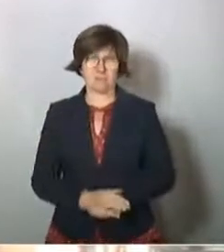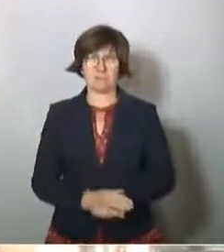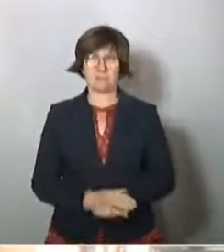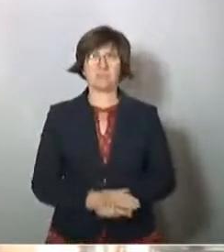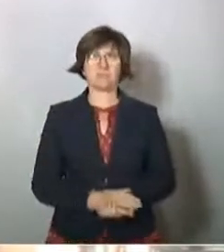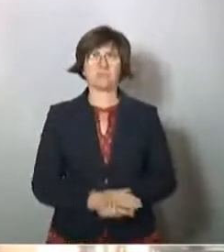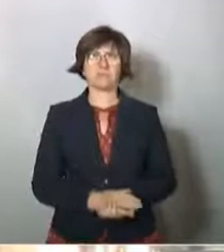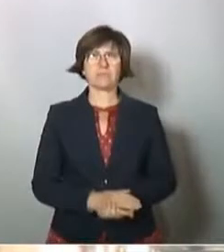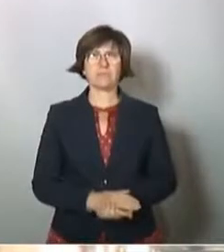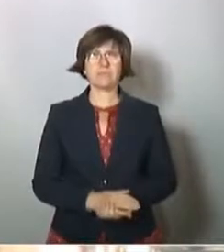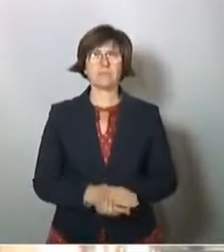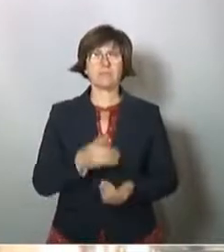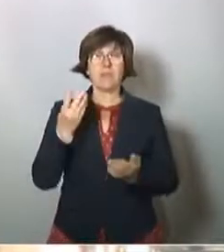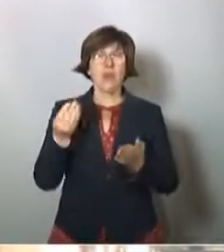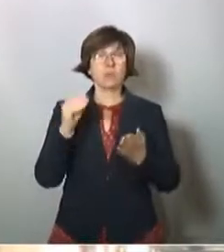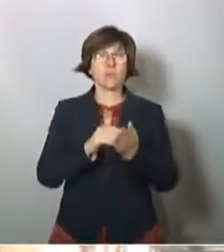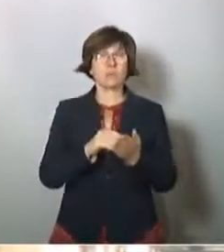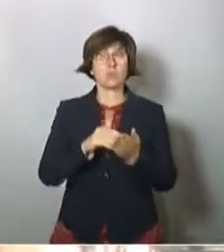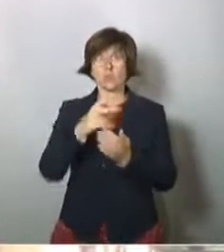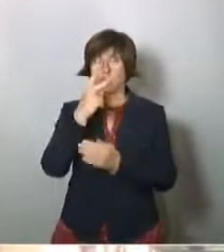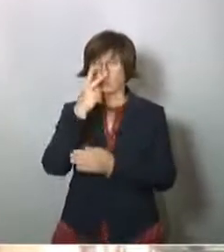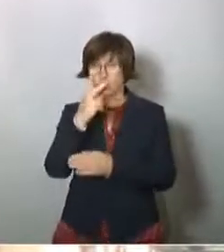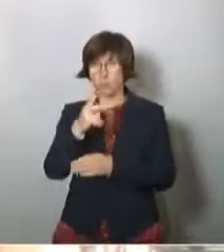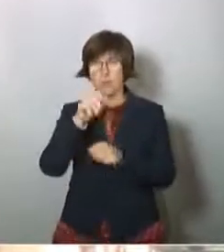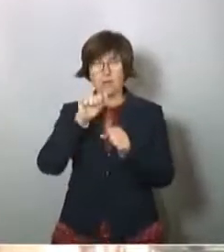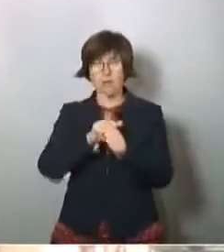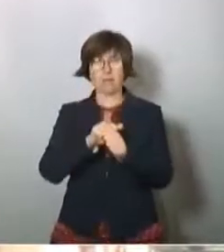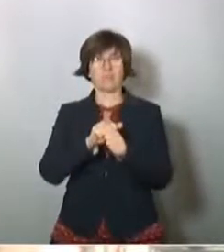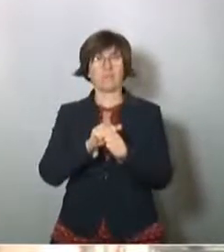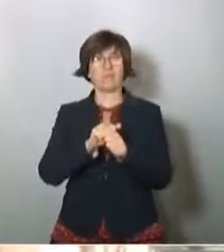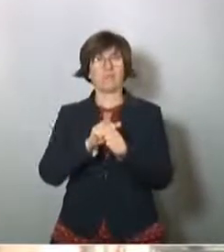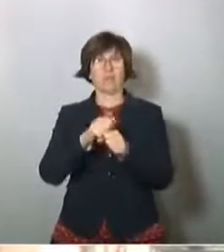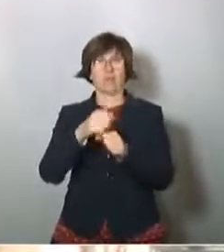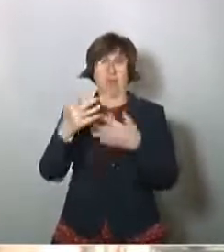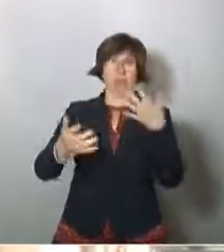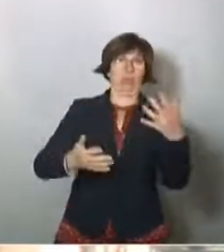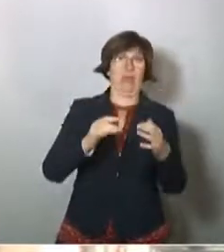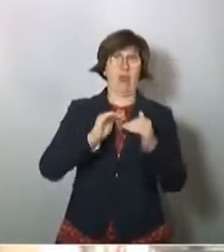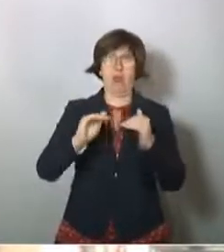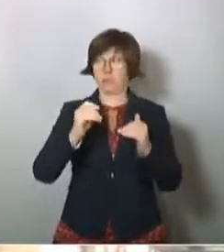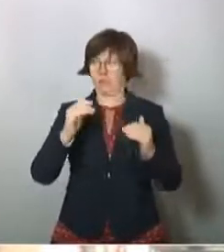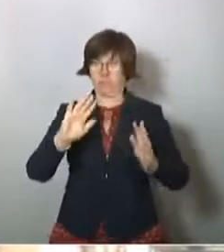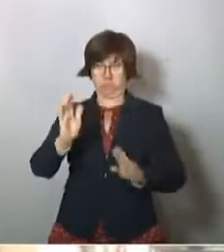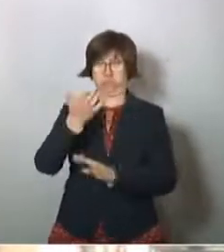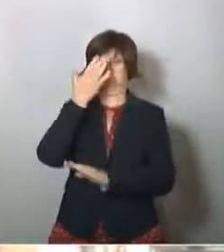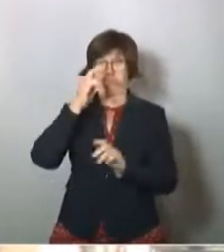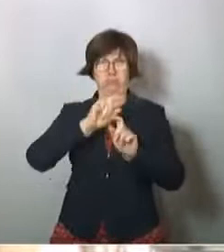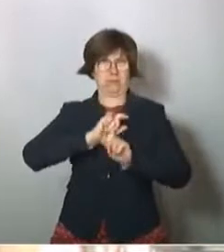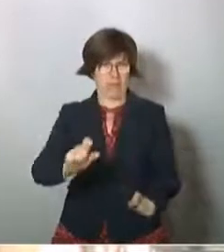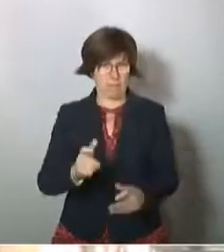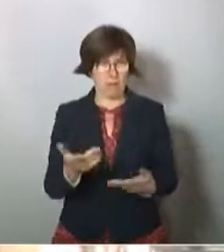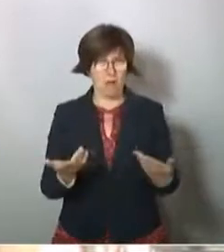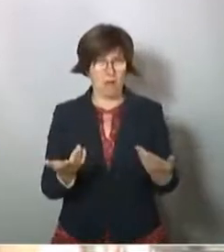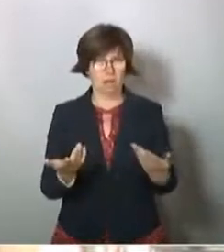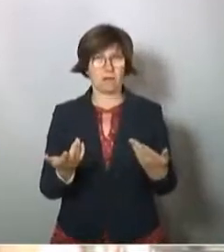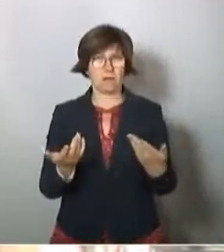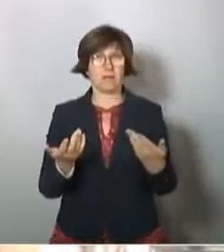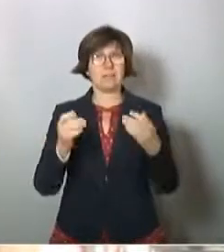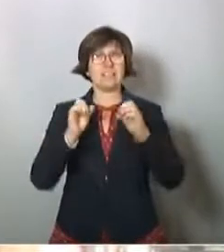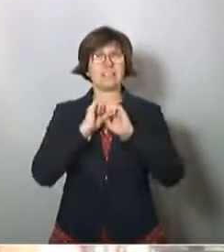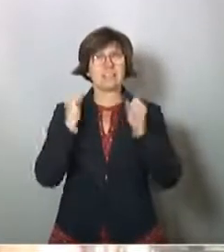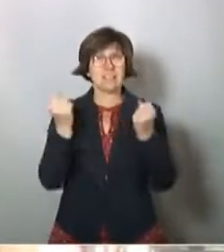Was auch noch festzuhalten muss in diesem Punkt des Stolperns der meisten Länder in die